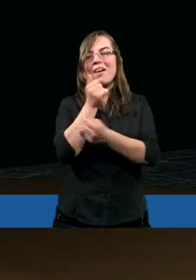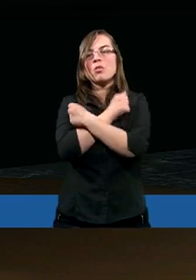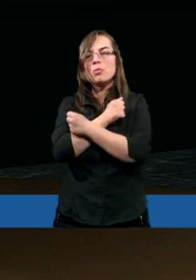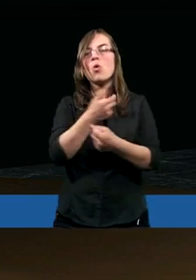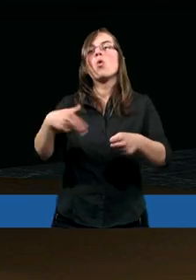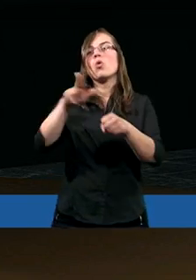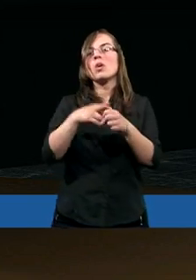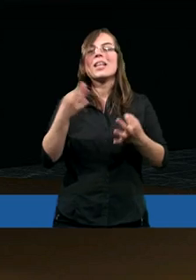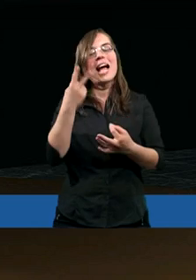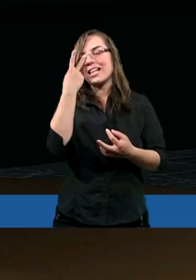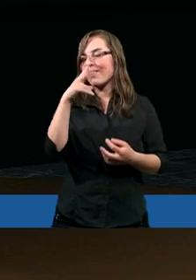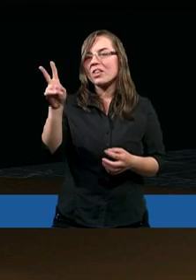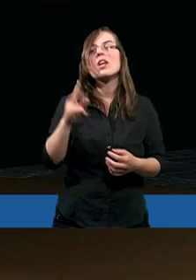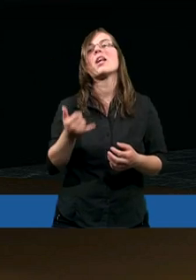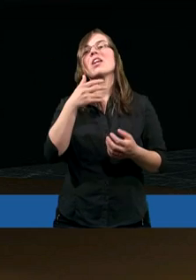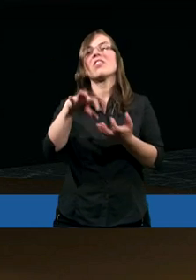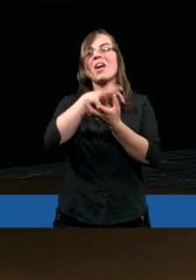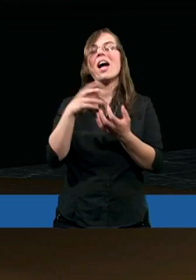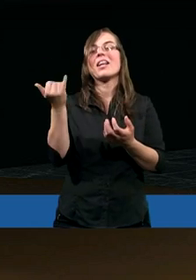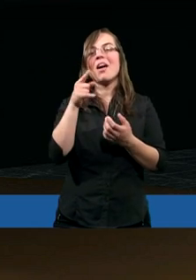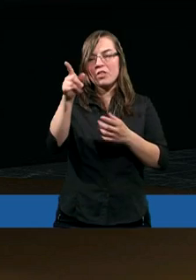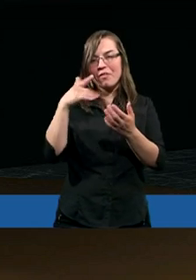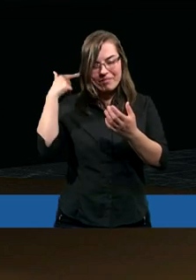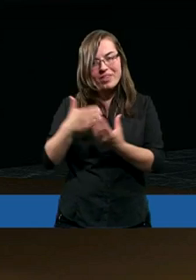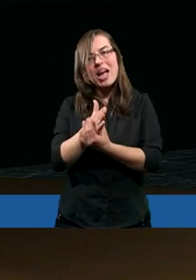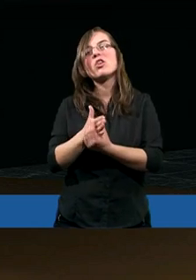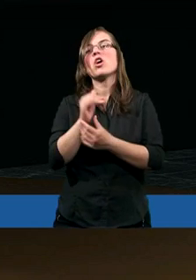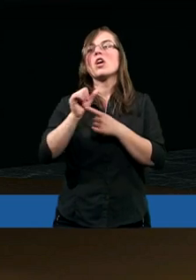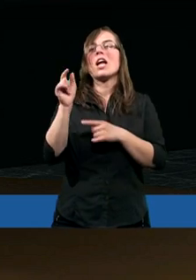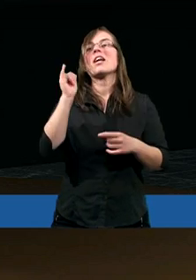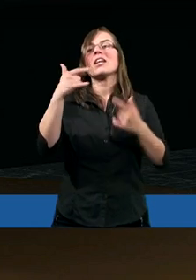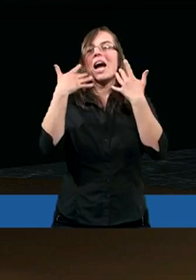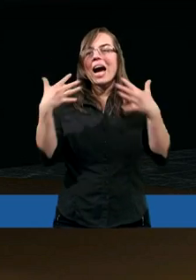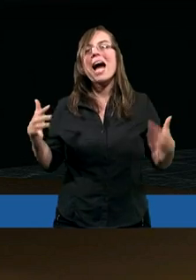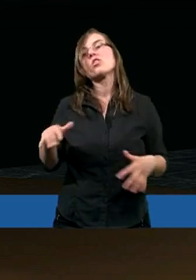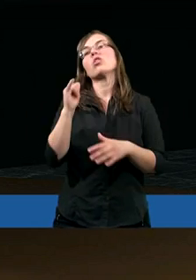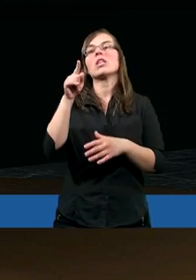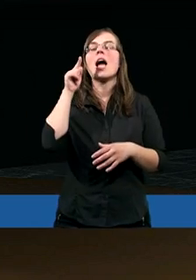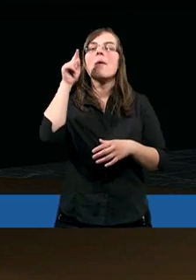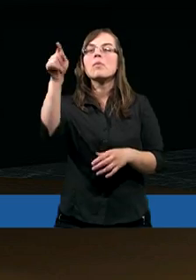widziawszy miłujecie, którego teraz nie widząc, wsiakrze weń wierząc, weselicie się radością